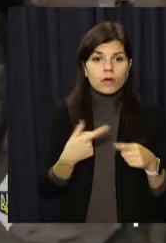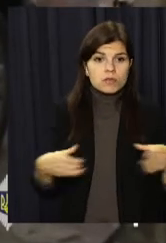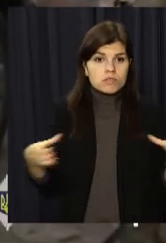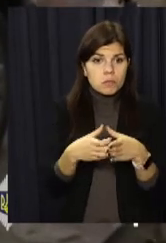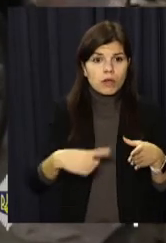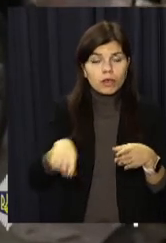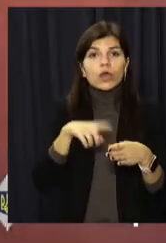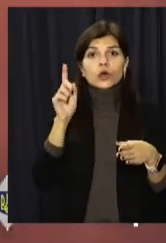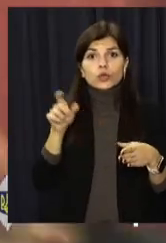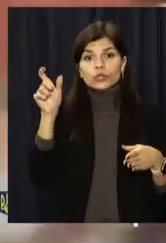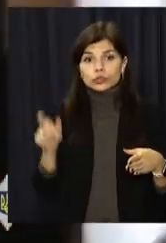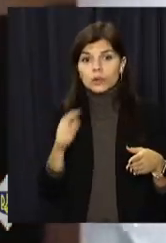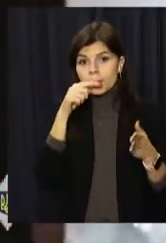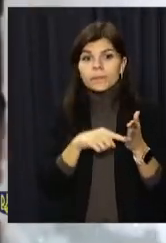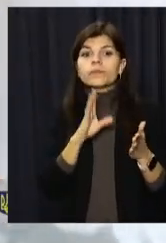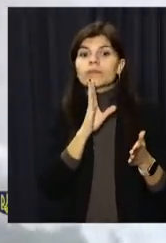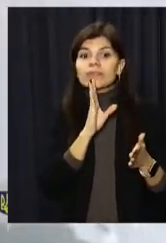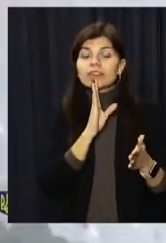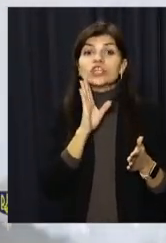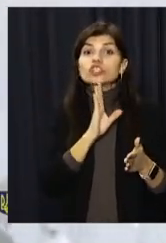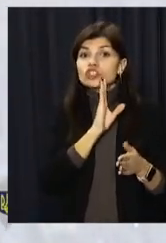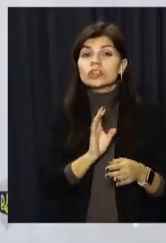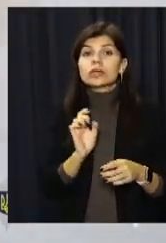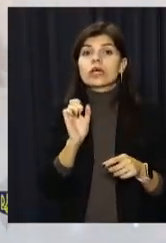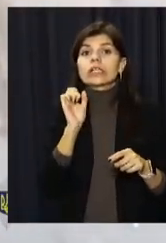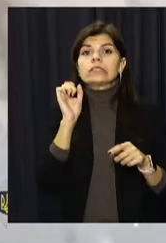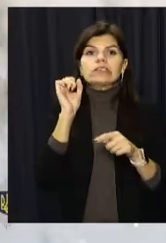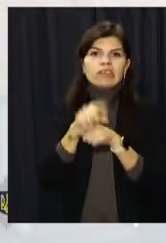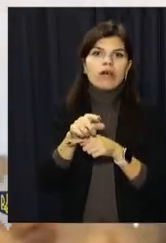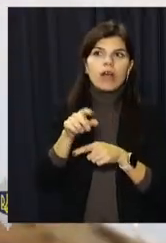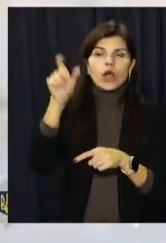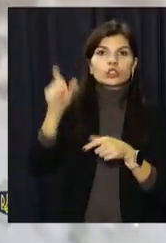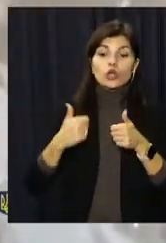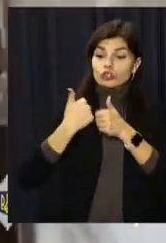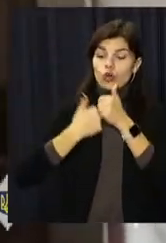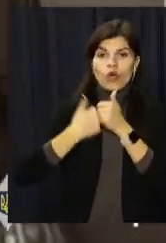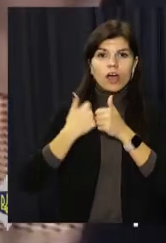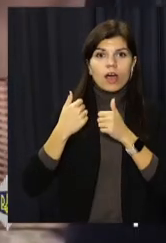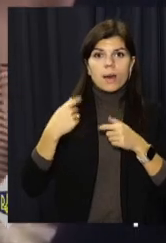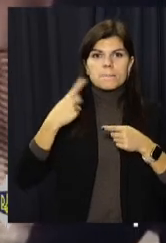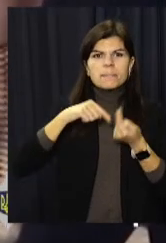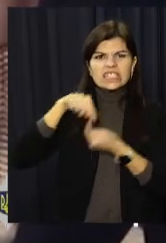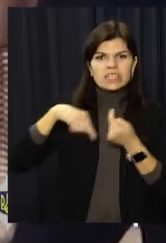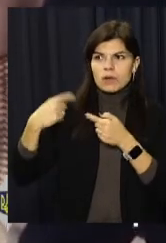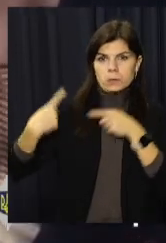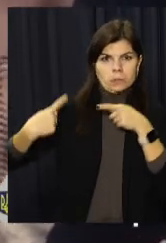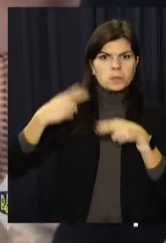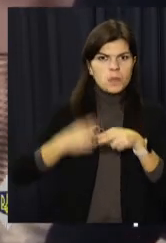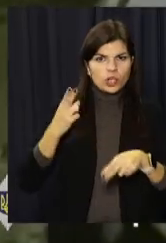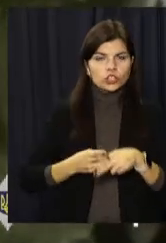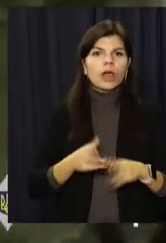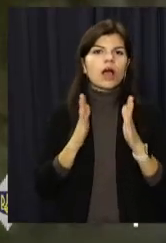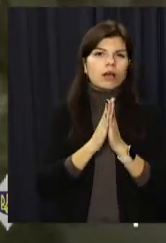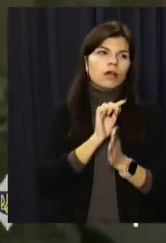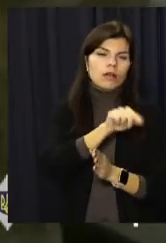затримали і клієнтку угруповання. Жінка замовила свого конкурента. Зловмисники погрозами вимагали бізнесмена працювати на